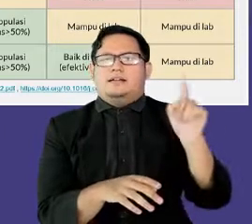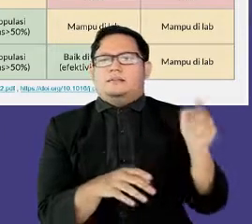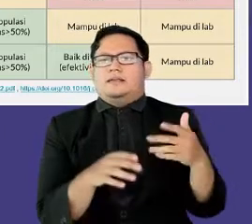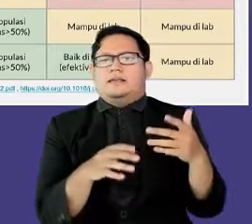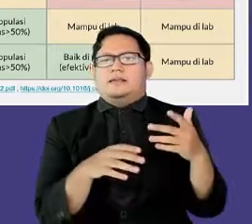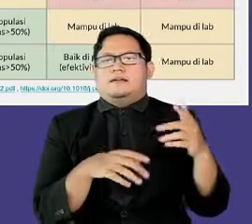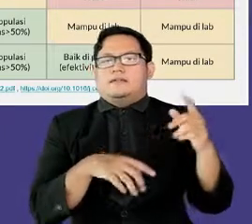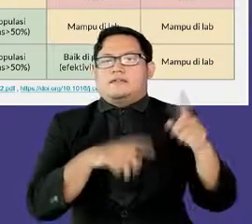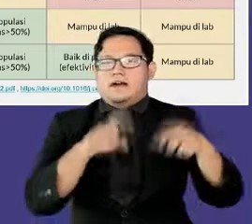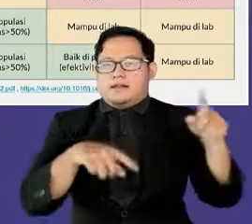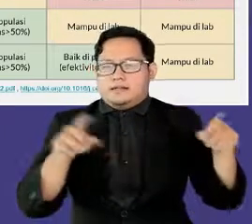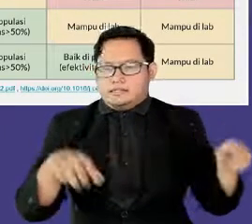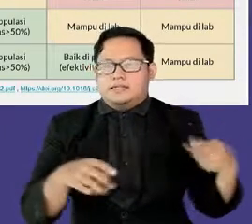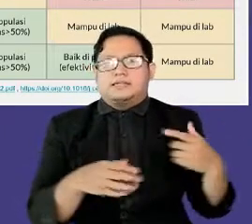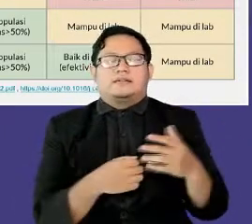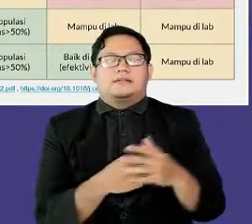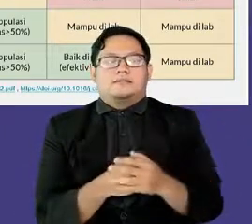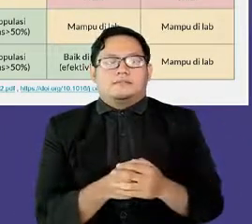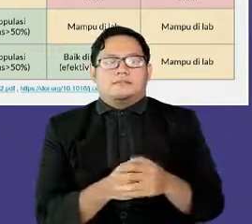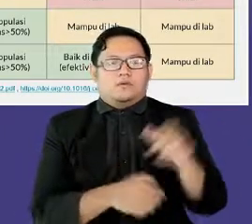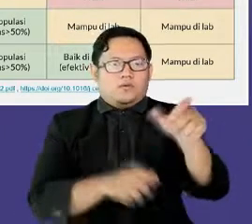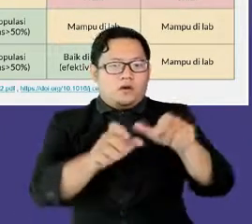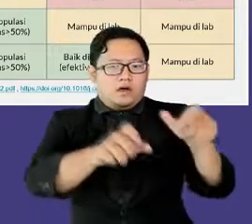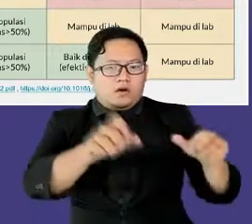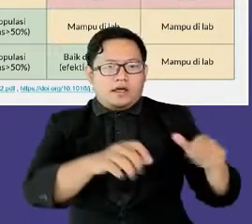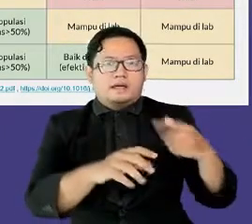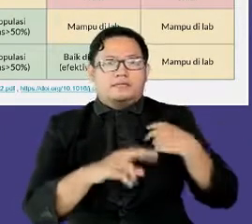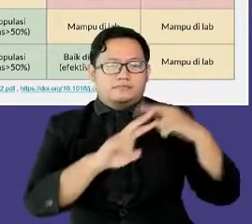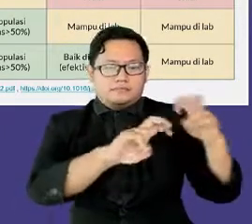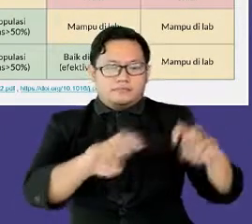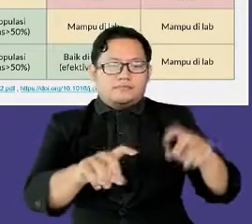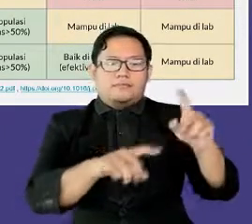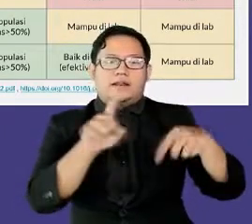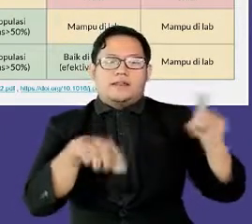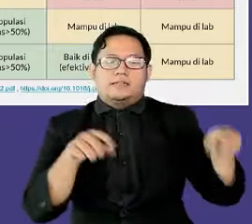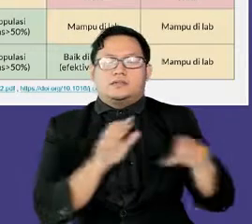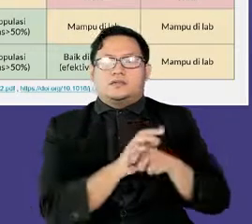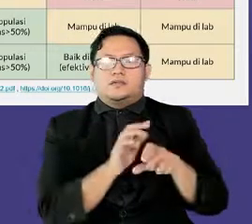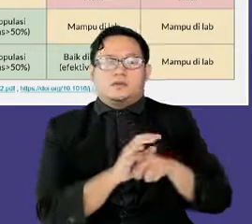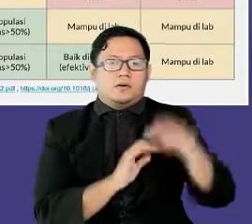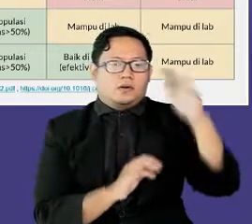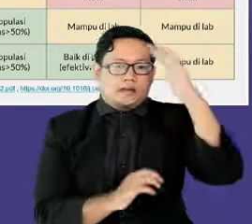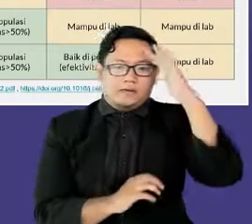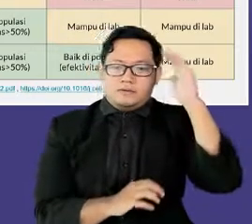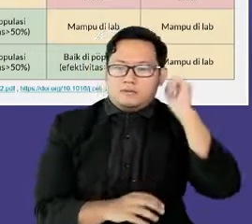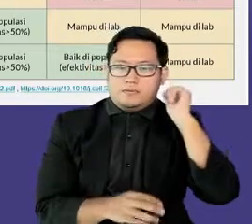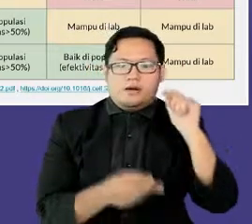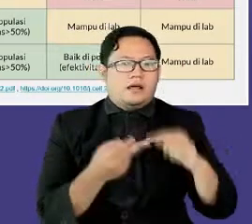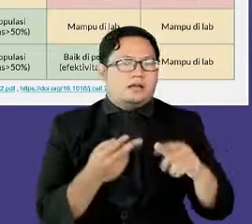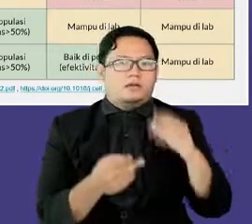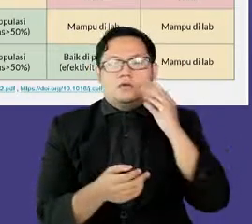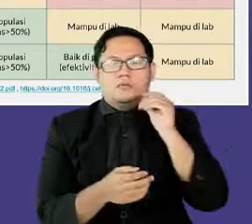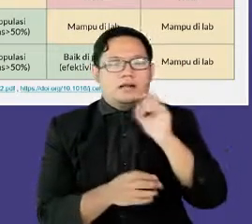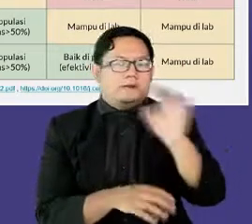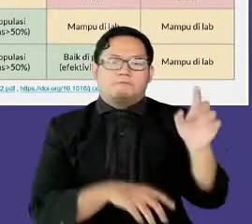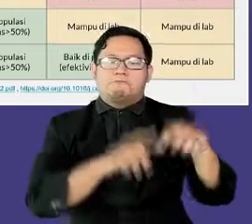beragam secara demografis seperti usia, jenis kelamin, kondisi kesehatan, dan lain sebagainya.